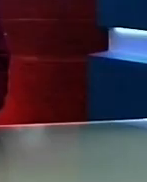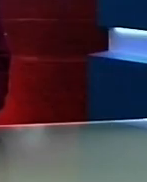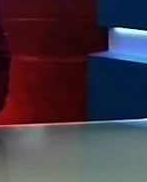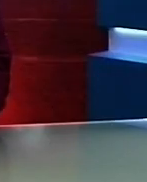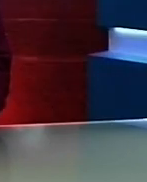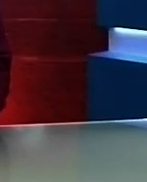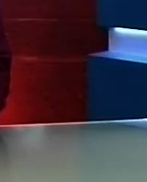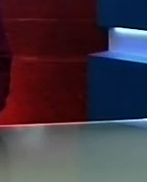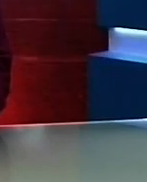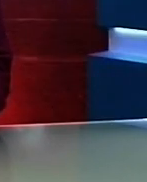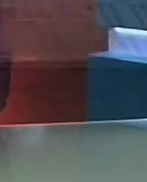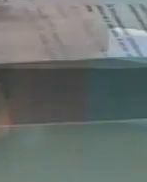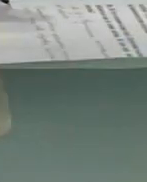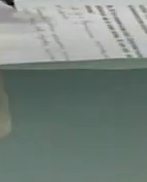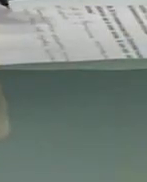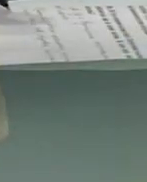вікном.